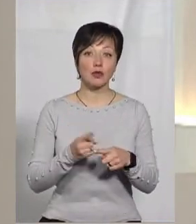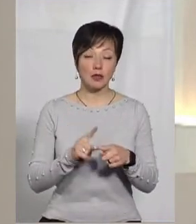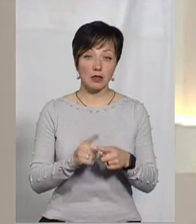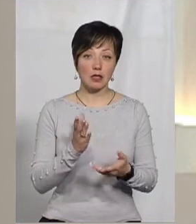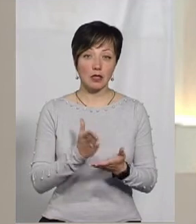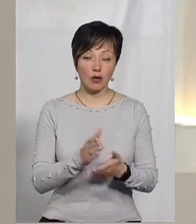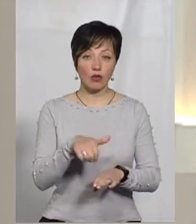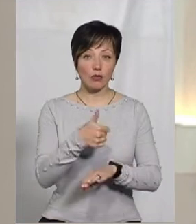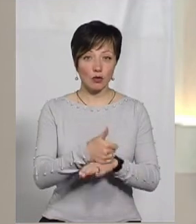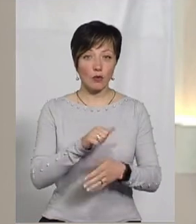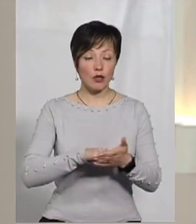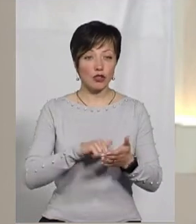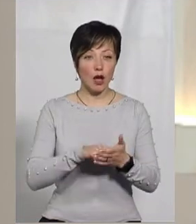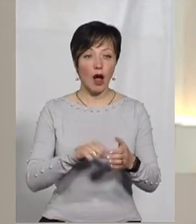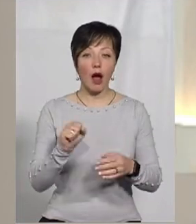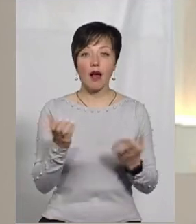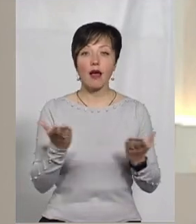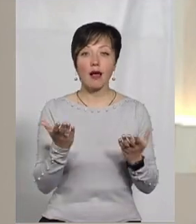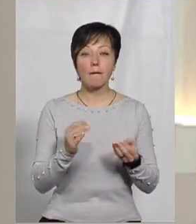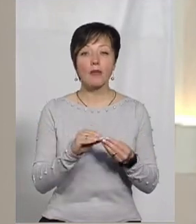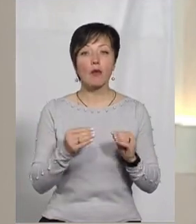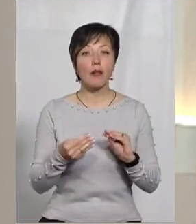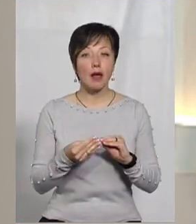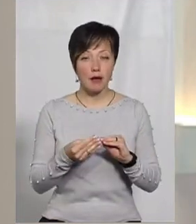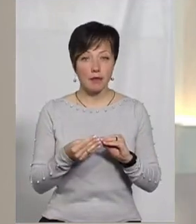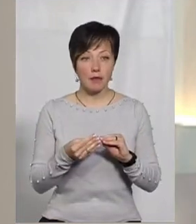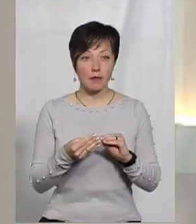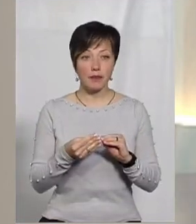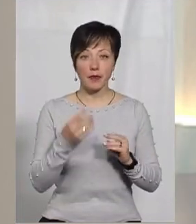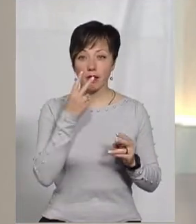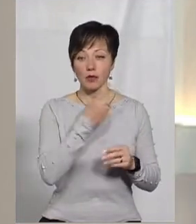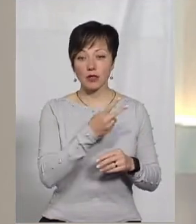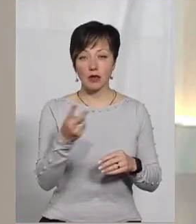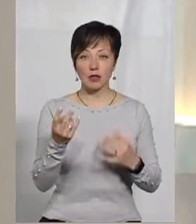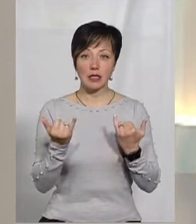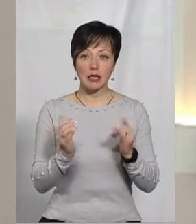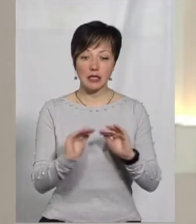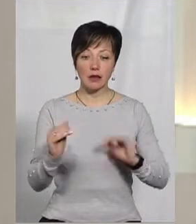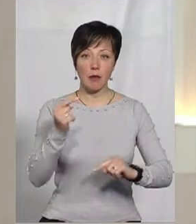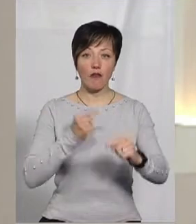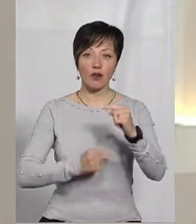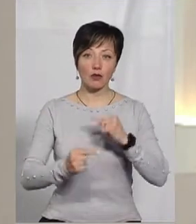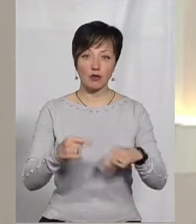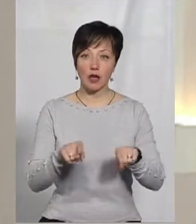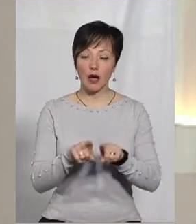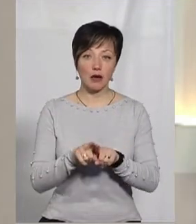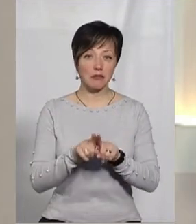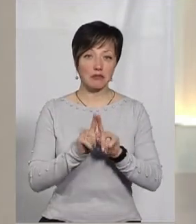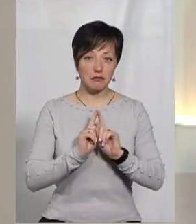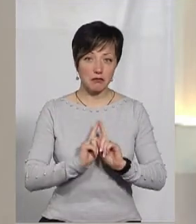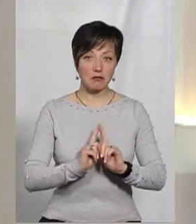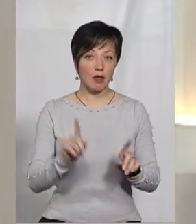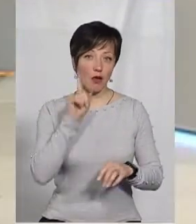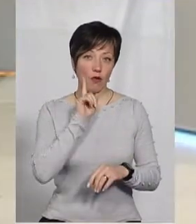є основною причиною, а які проблеми спостерігаються от зараз, коли діти повернулися в такі не зовсім